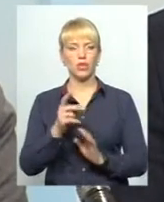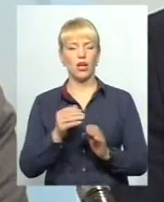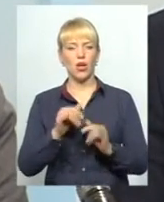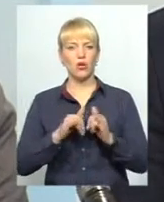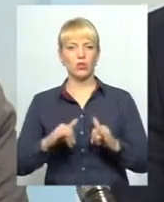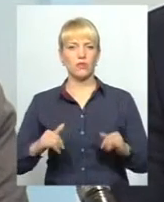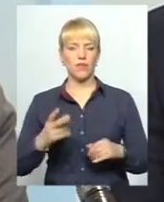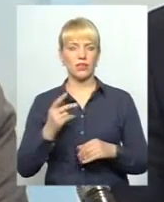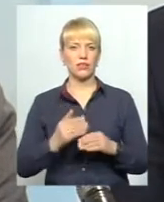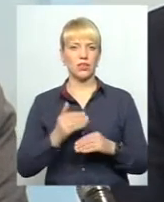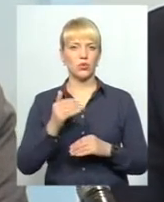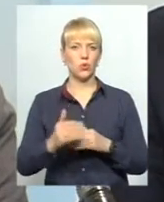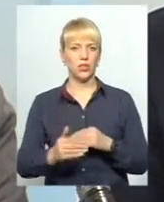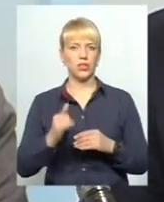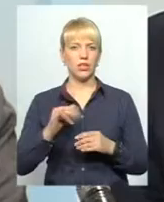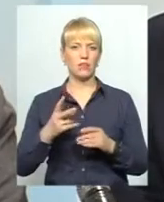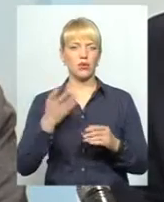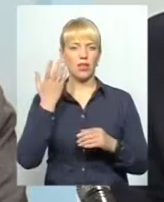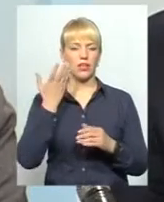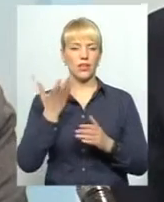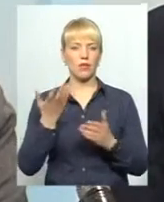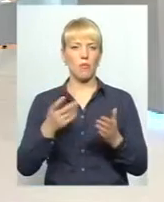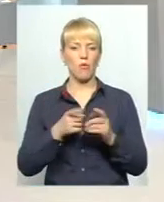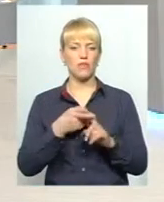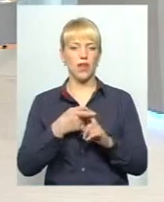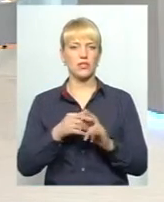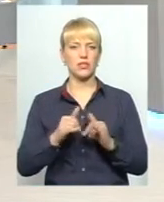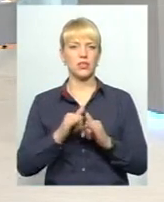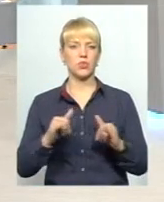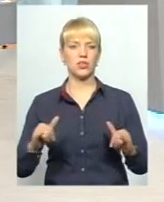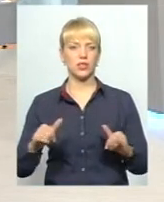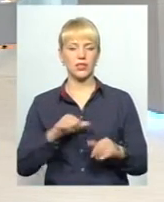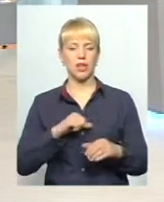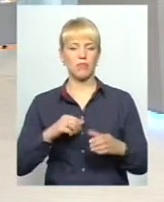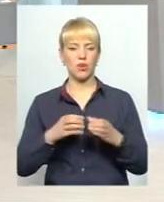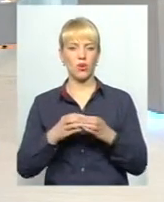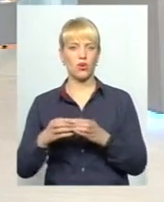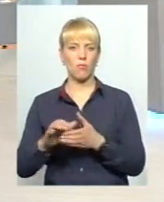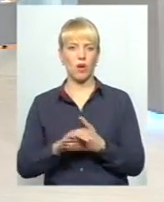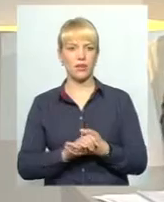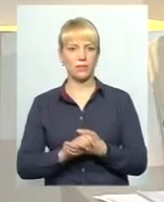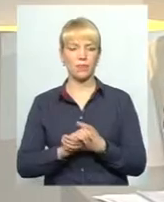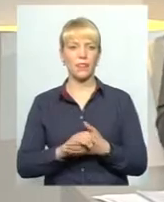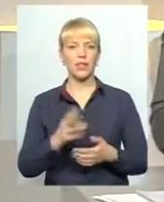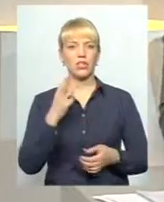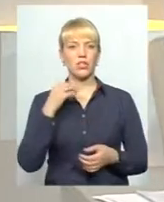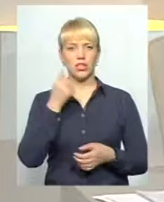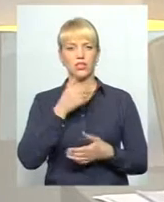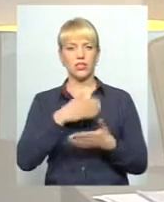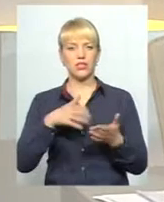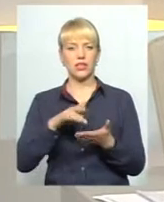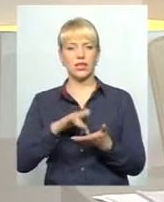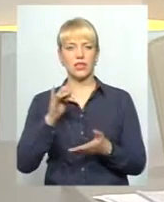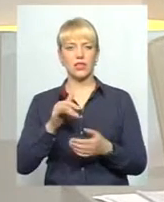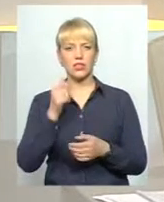пов'язаний з розвитком самих громад. Власне, про триріч децентралізації в Україні.